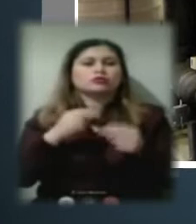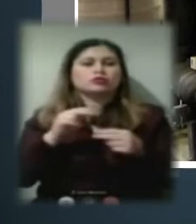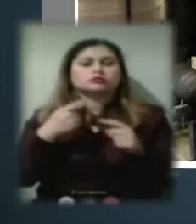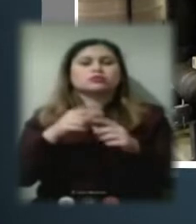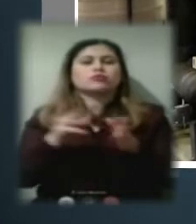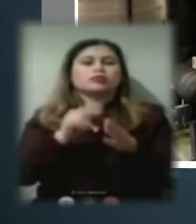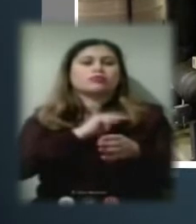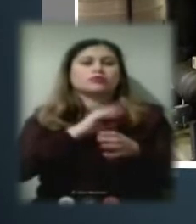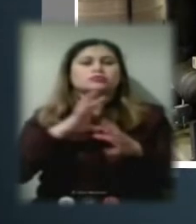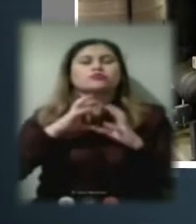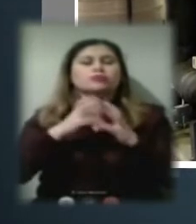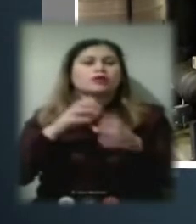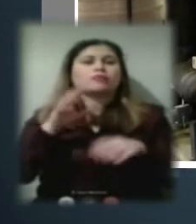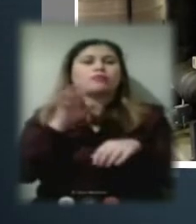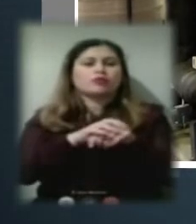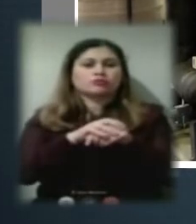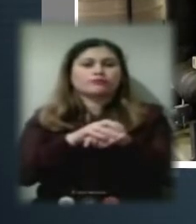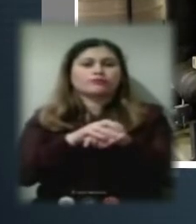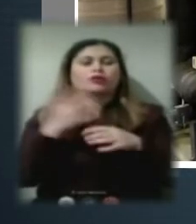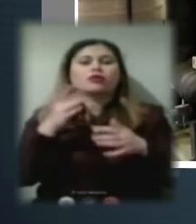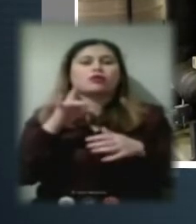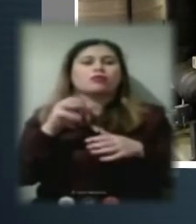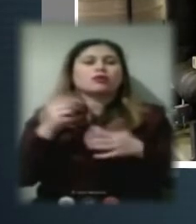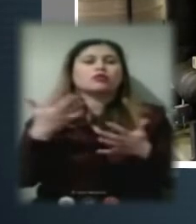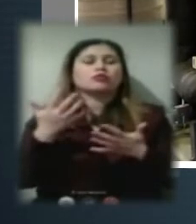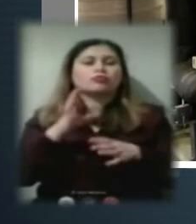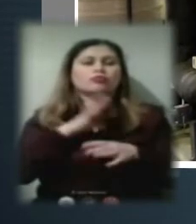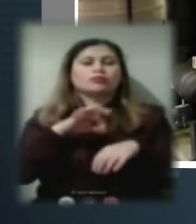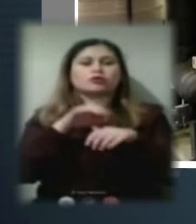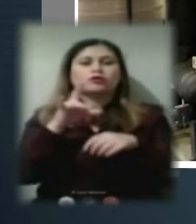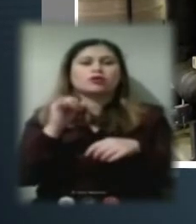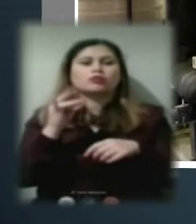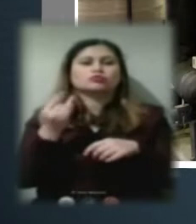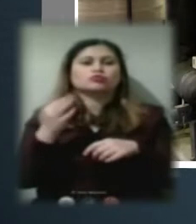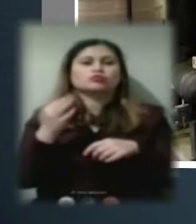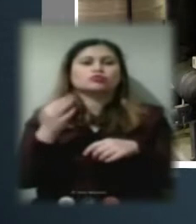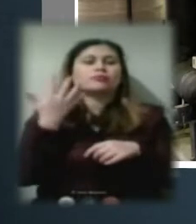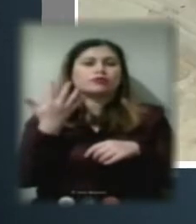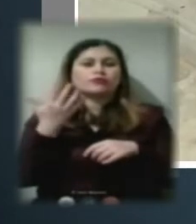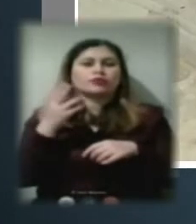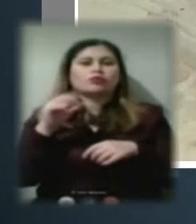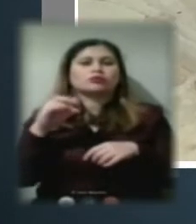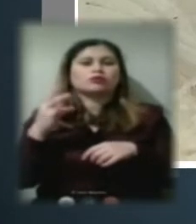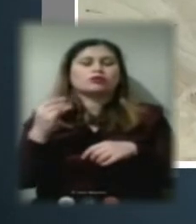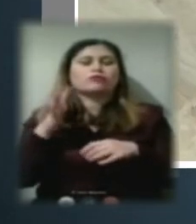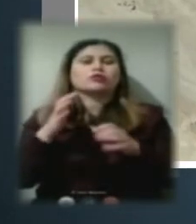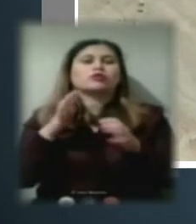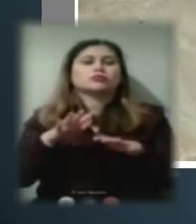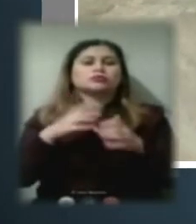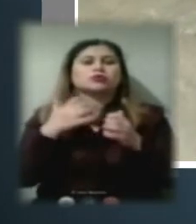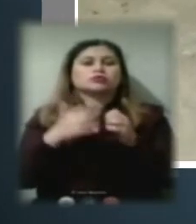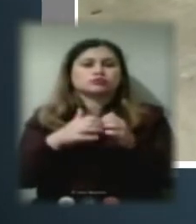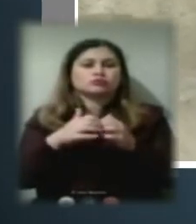банком, в рамках якого було проведено реконструкцію п'яти котелень у місті Херсоні. Загалом